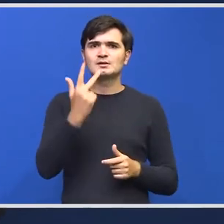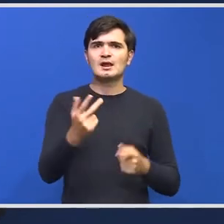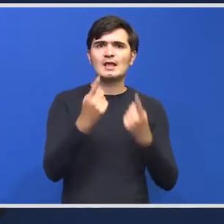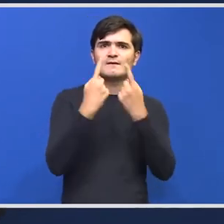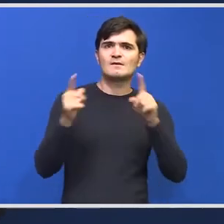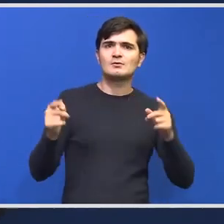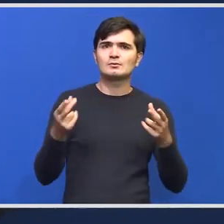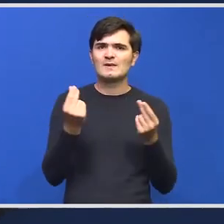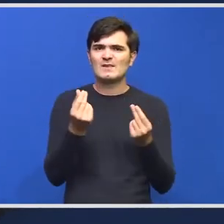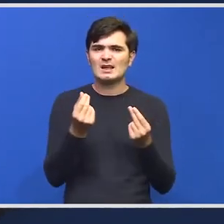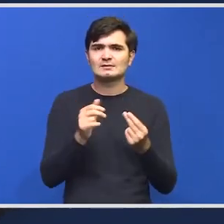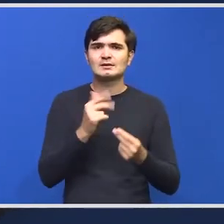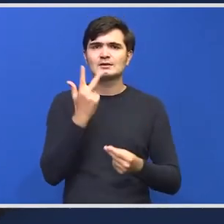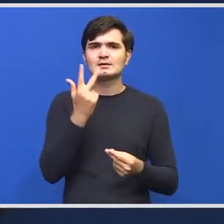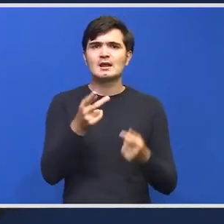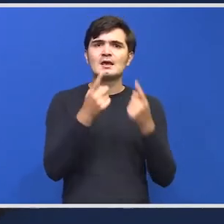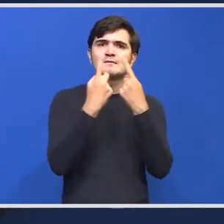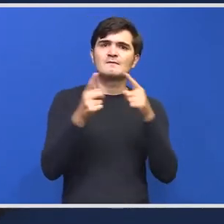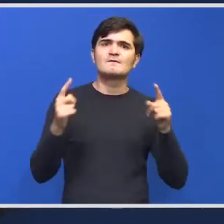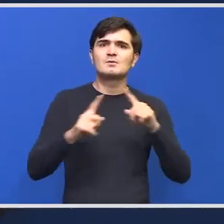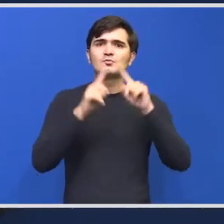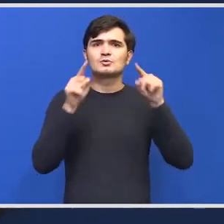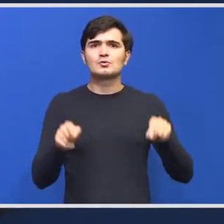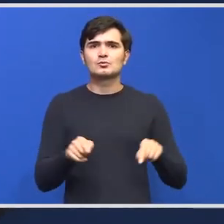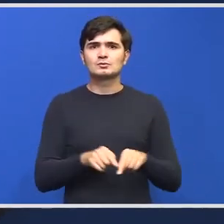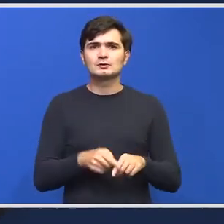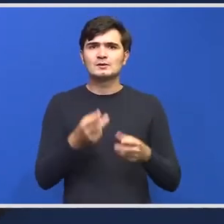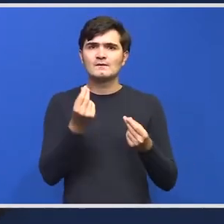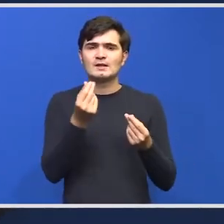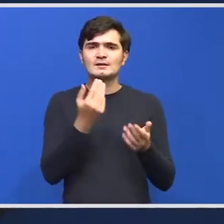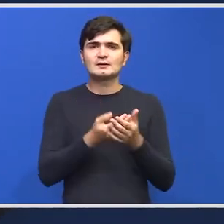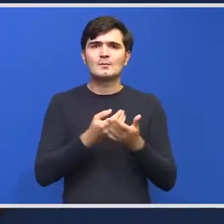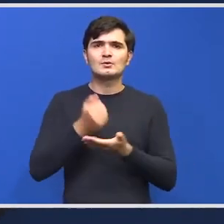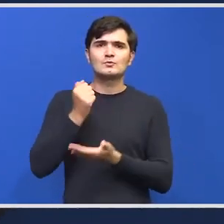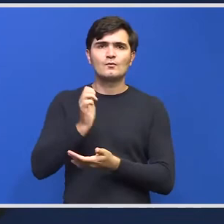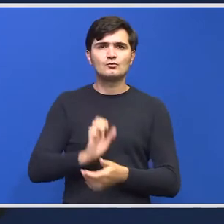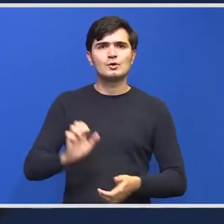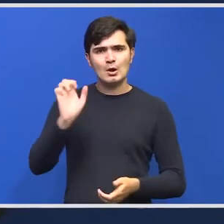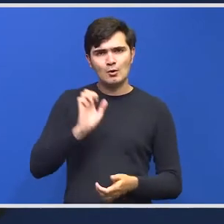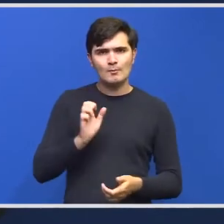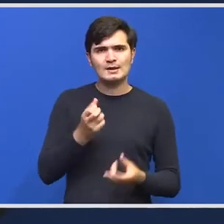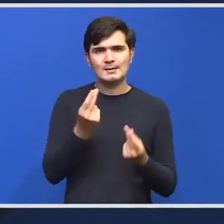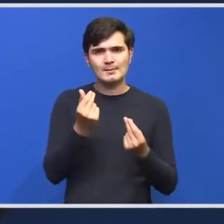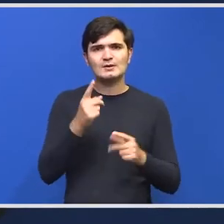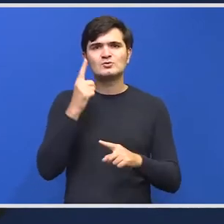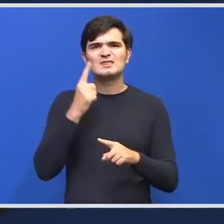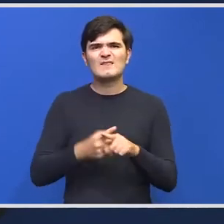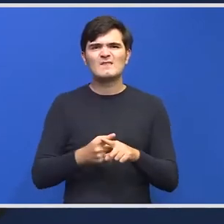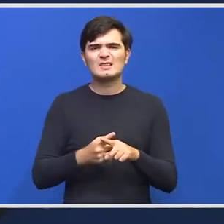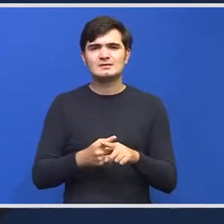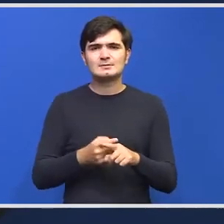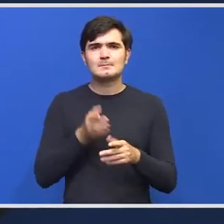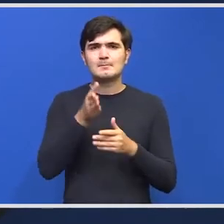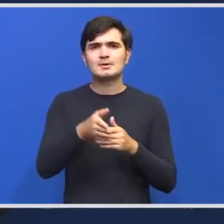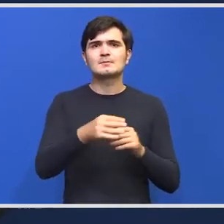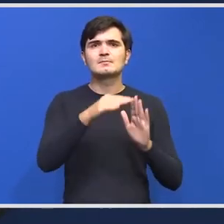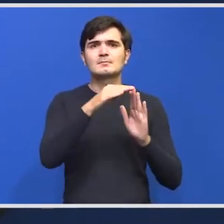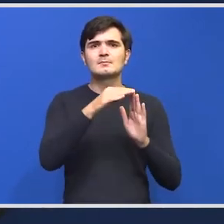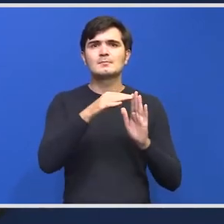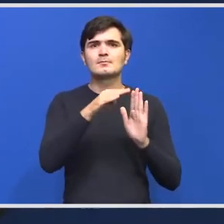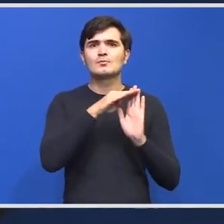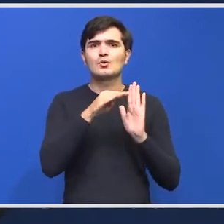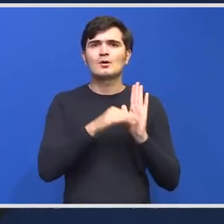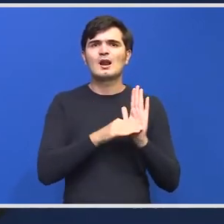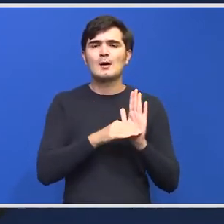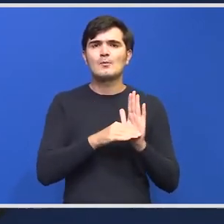finanțări și trei tipuri de contract. Finanțarea pe fonduri europene unde prețul este fix, adică prin program operațional